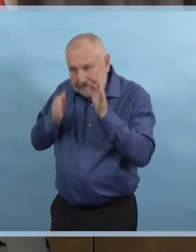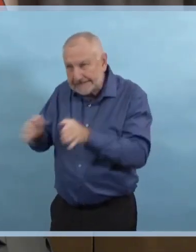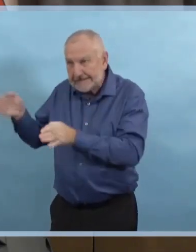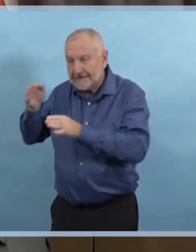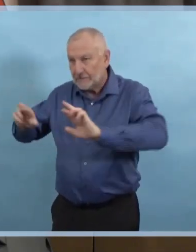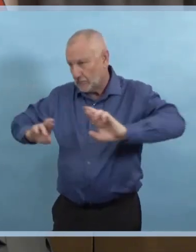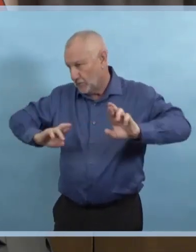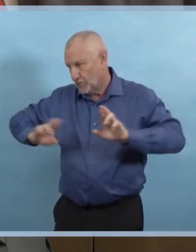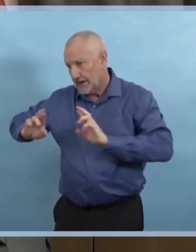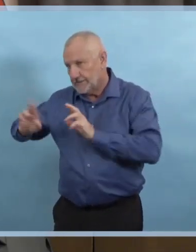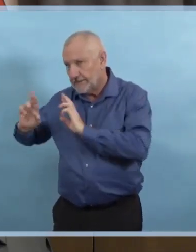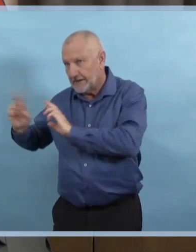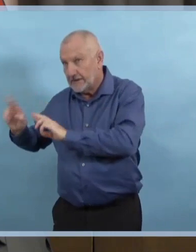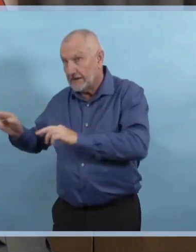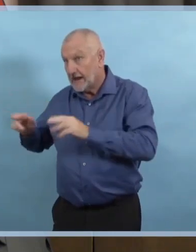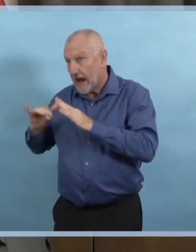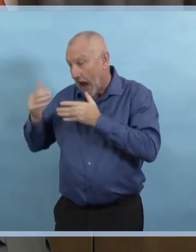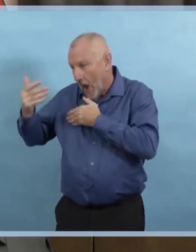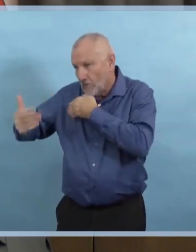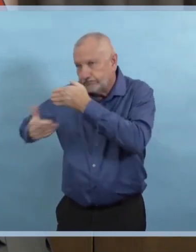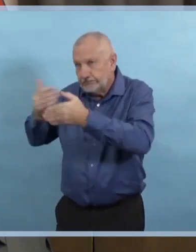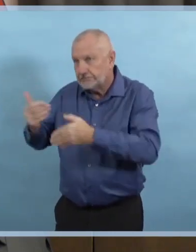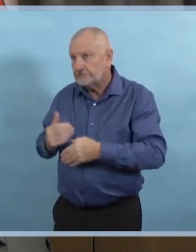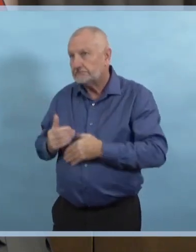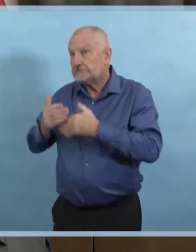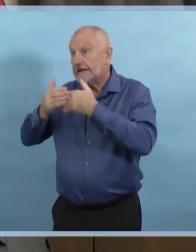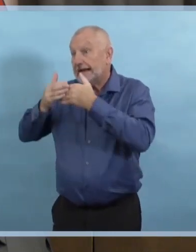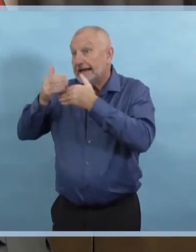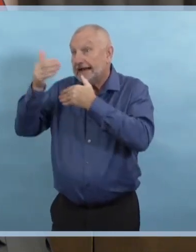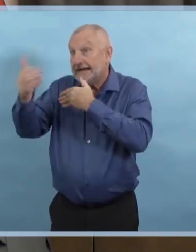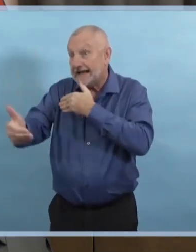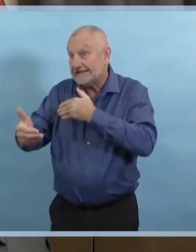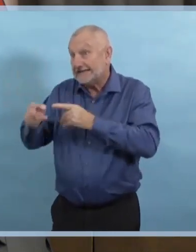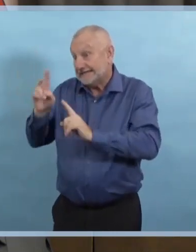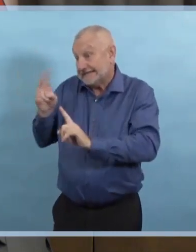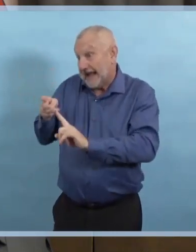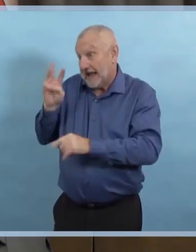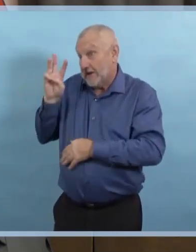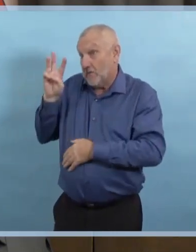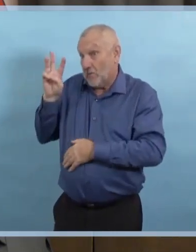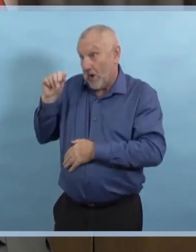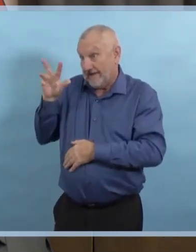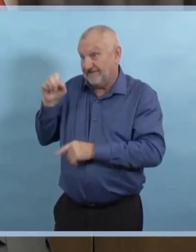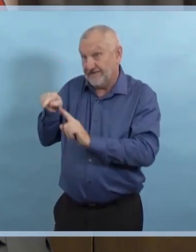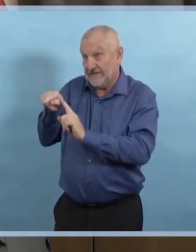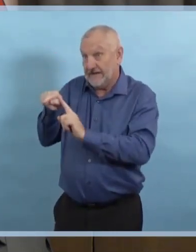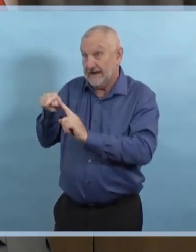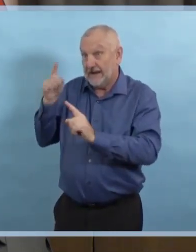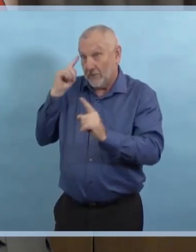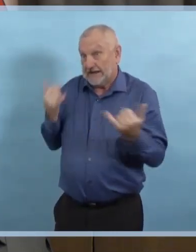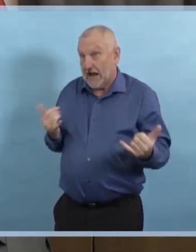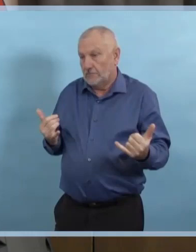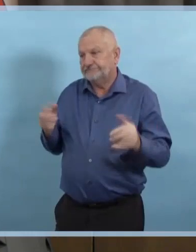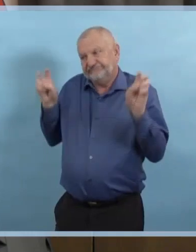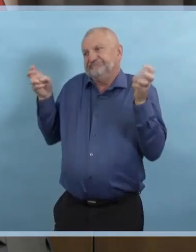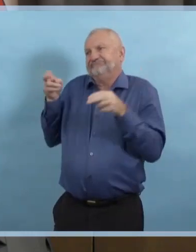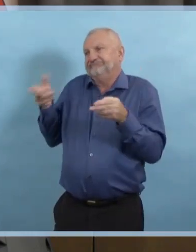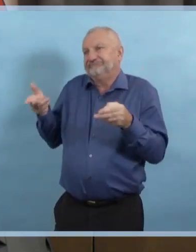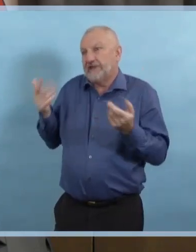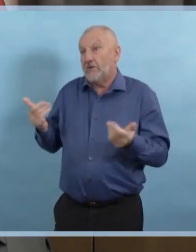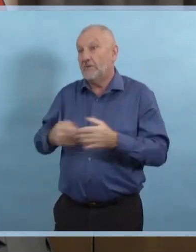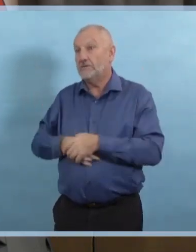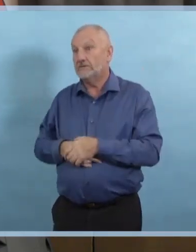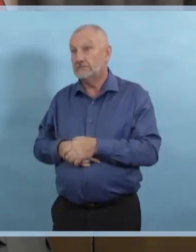je dirais que nous expériençons maintenant. Et je veux prendre un moment pour remercier premièrement tous les leaders cliniques de partout dans la